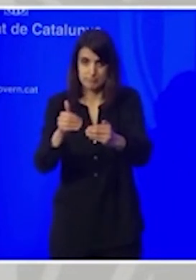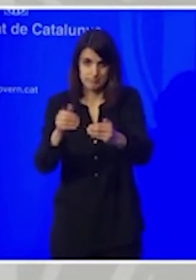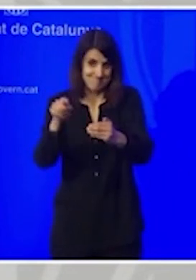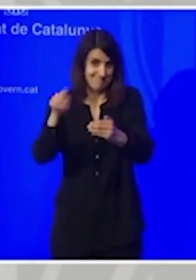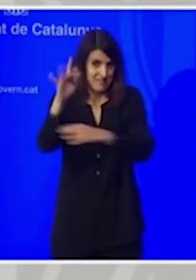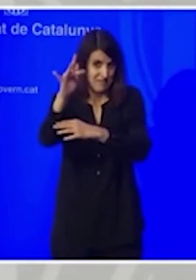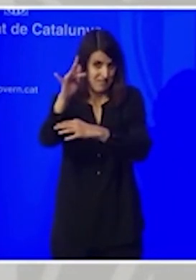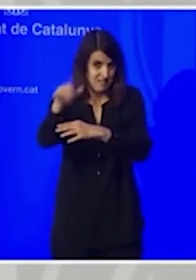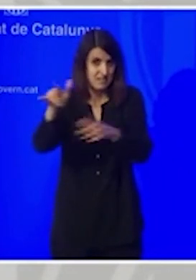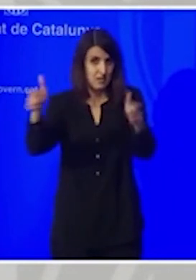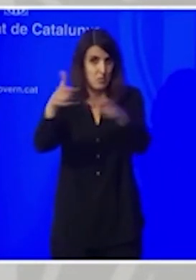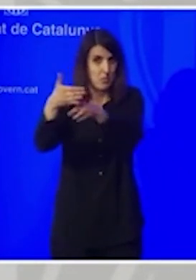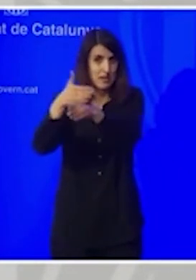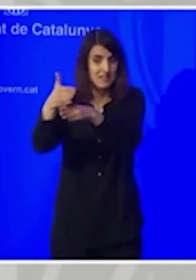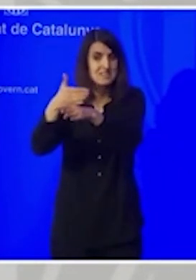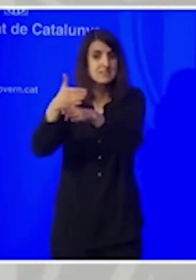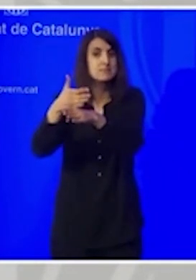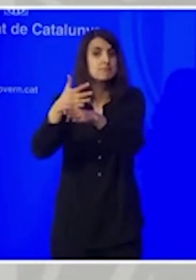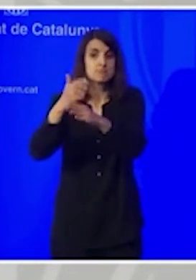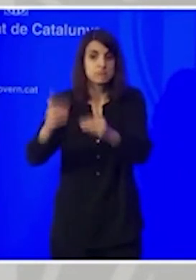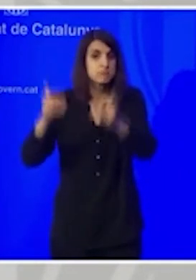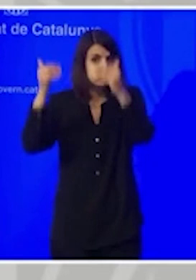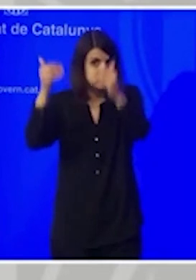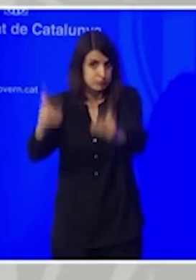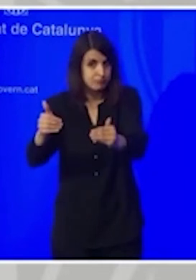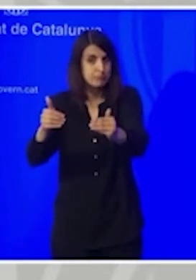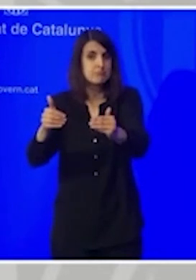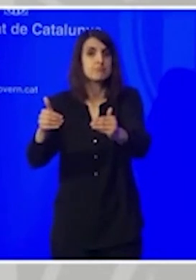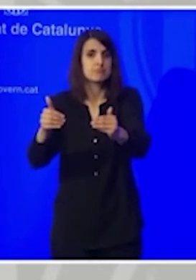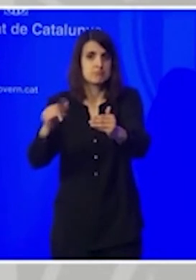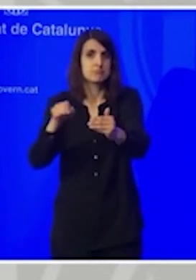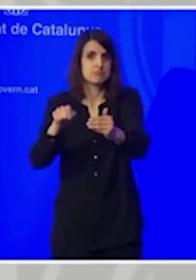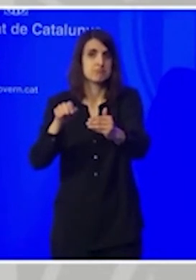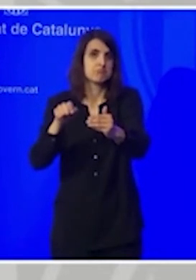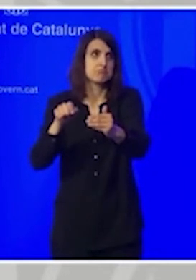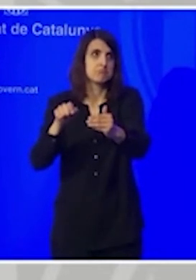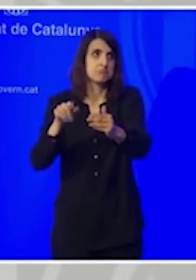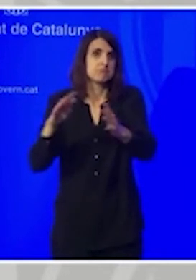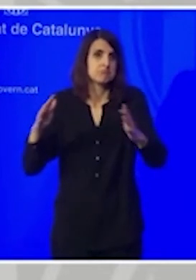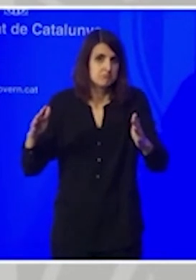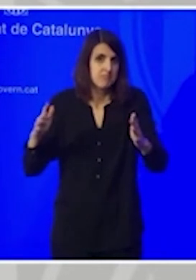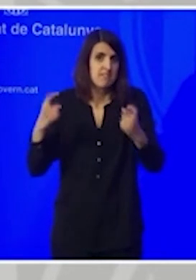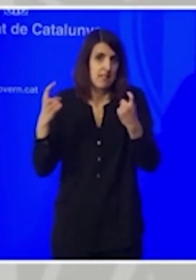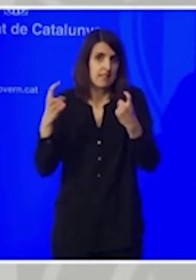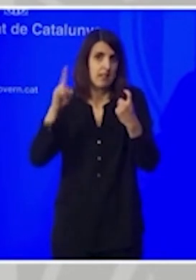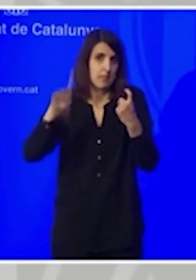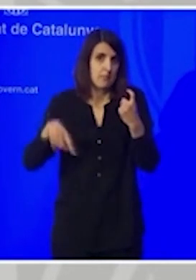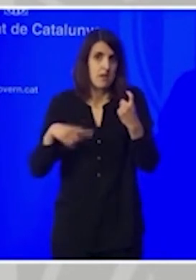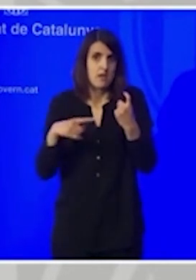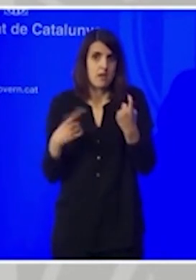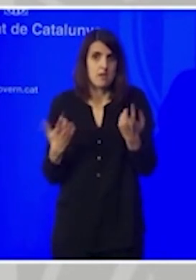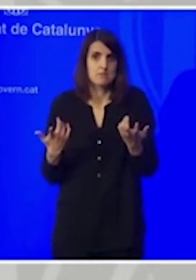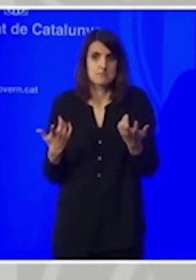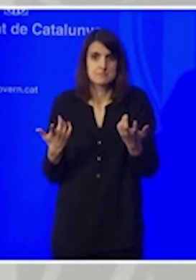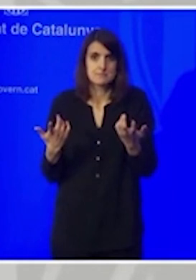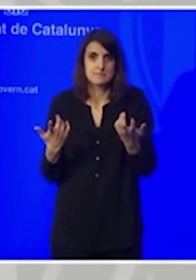que hi hagués la necessitat d'un ajornament electoral doncs probablement el que hauríem de fer és garantir d